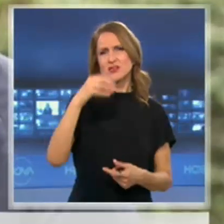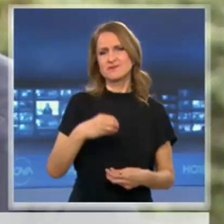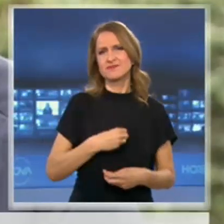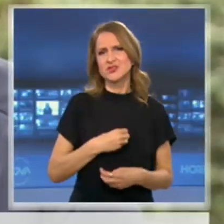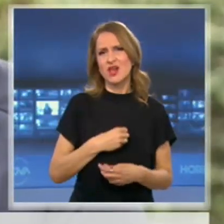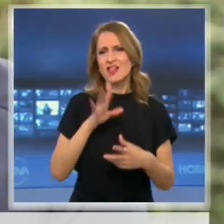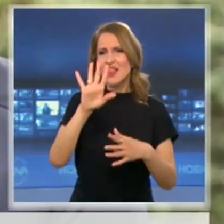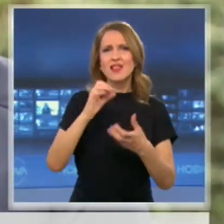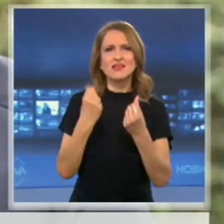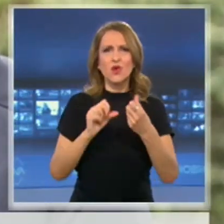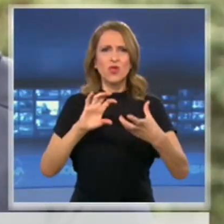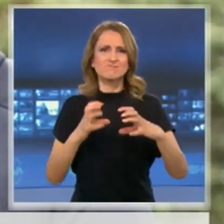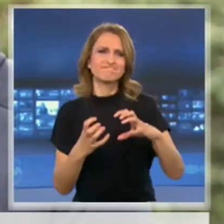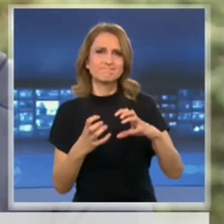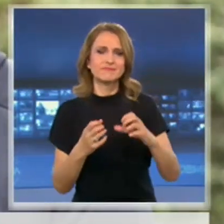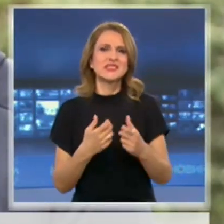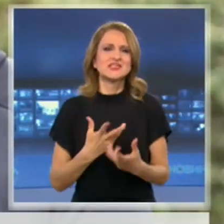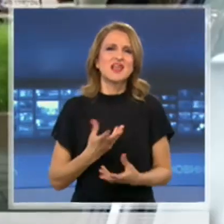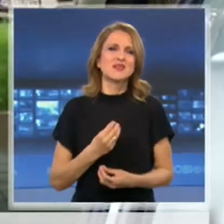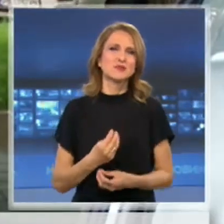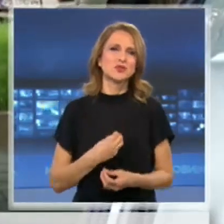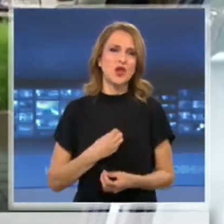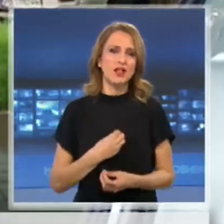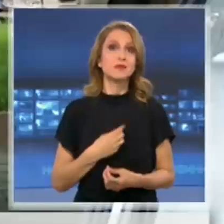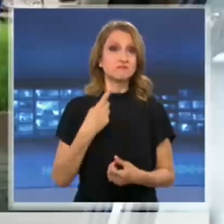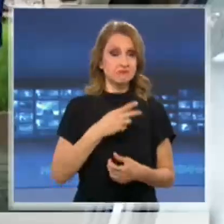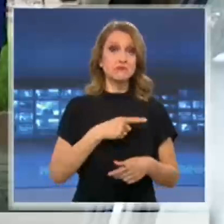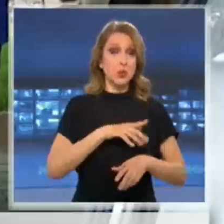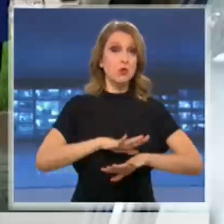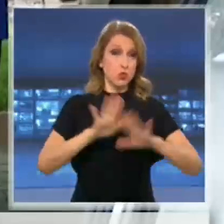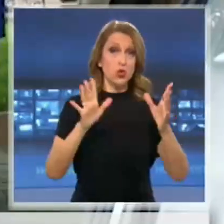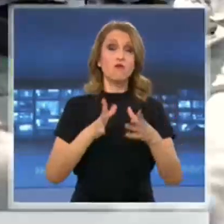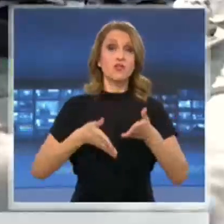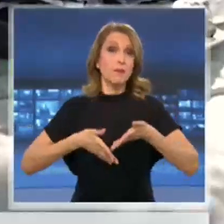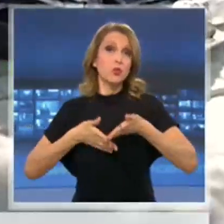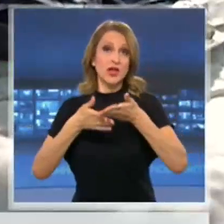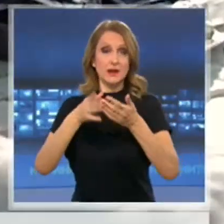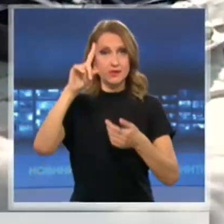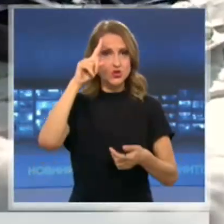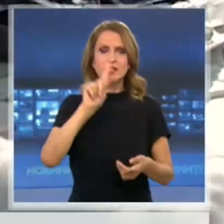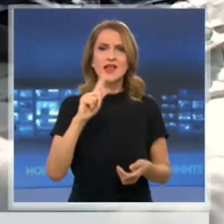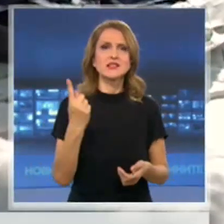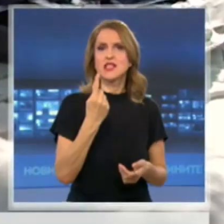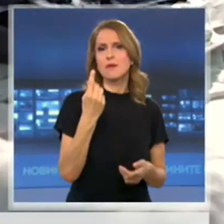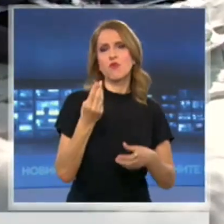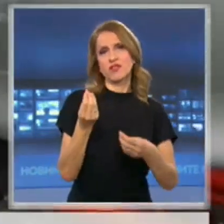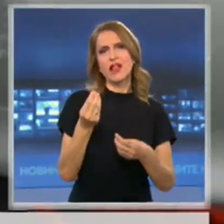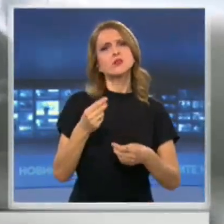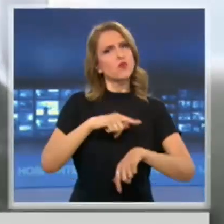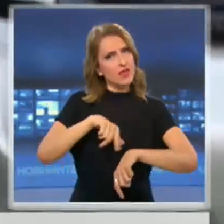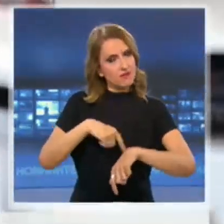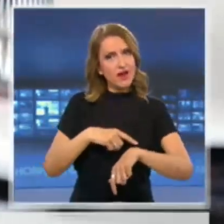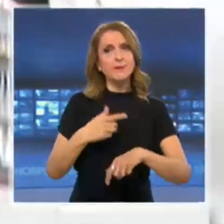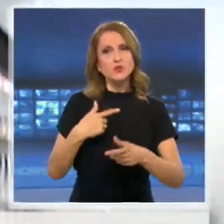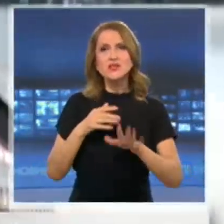най-пострадала. Не знам, стана ми жална. Владимир е готов да подкрепи жената не само финансово, а и с времето си. За да е сигурен,